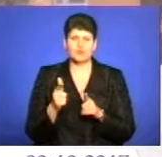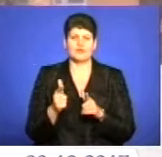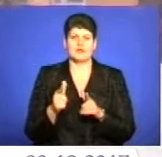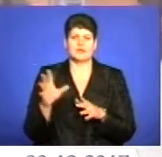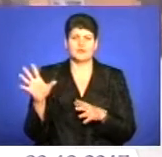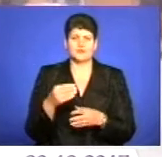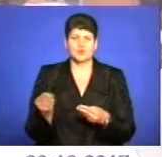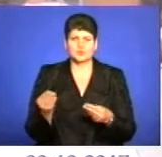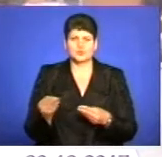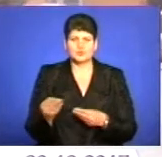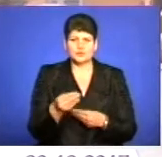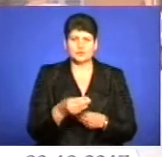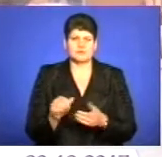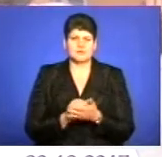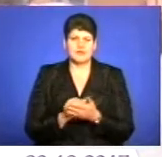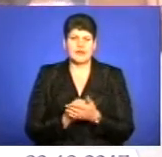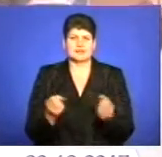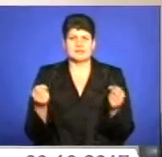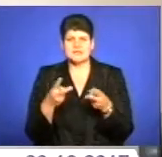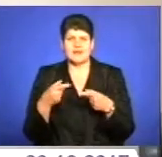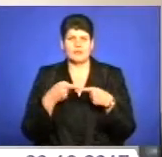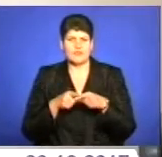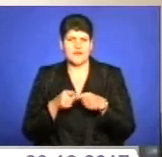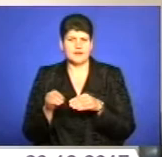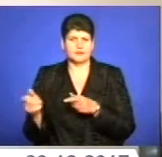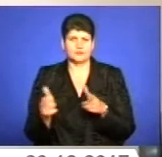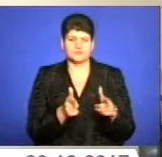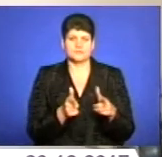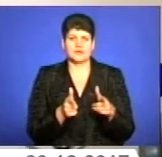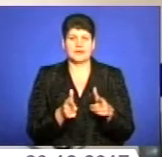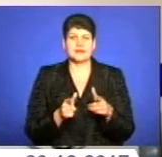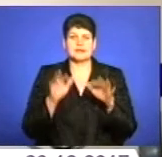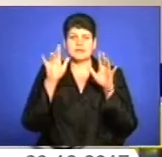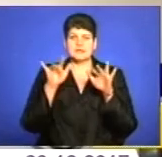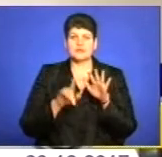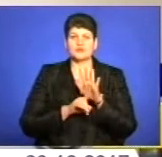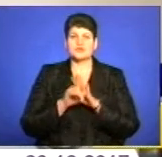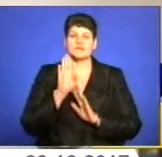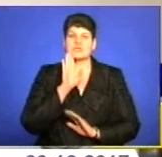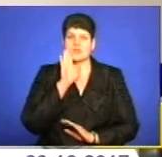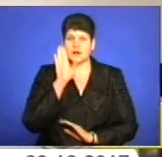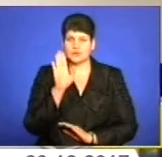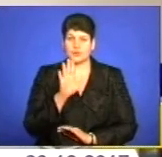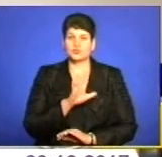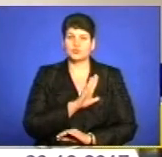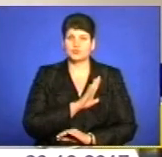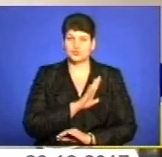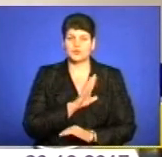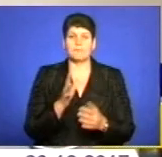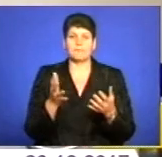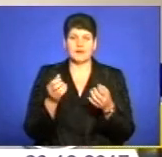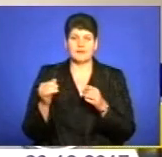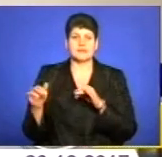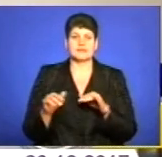суміш та матеріали, а також спеціалізовану техніку. Сніг почався зранку, але були прийняті